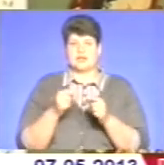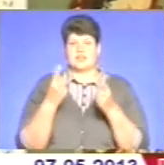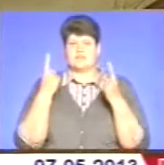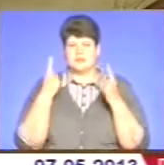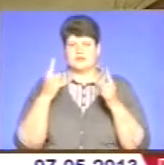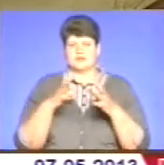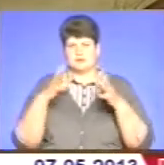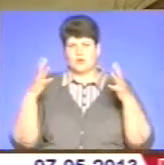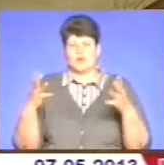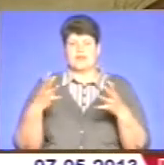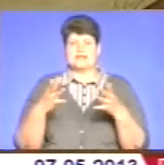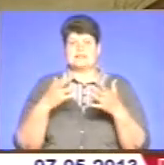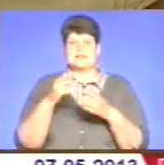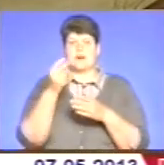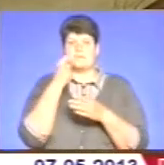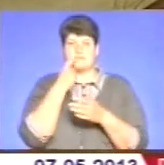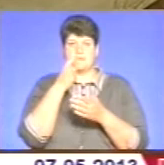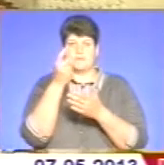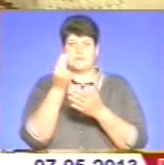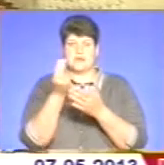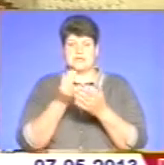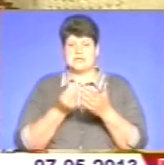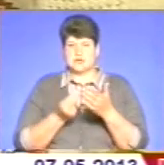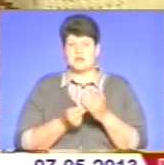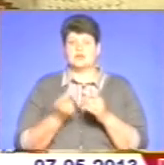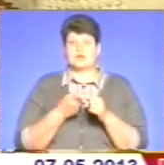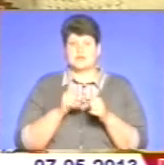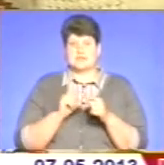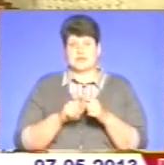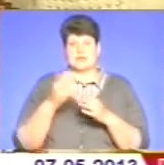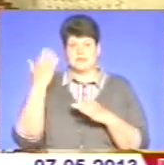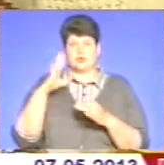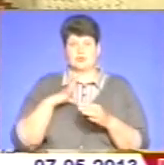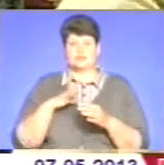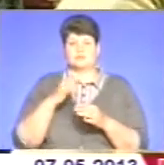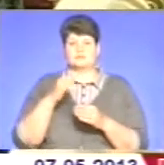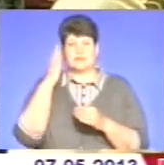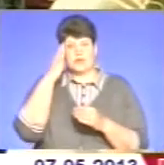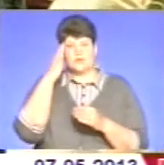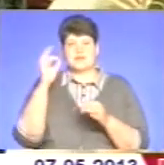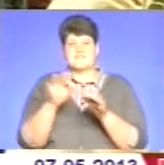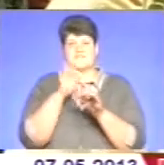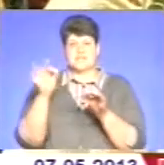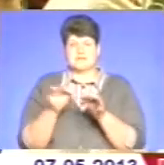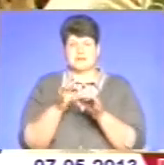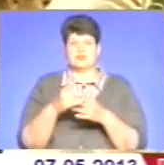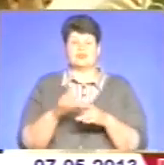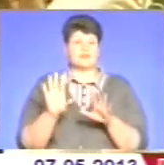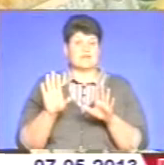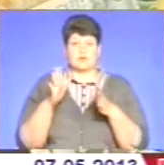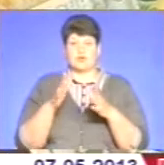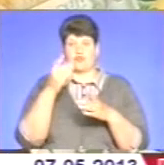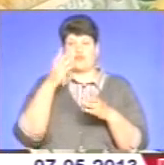писанок. Львівщина здавна відзначалася великою кількістю талановитих вишивальниць, тому невипадково вишиті рушники,